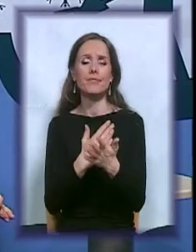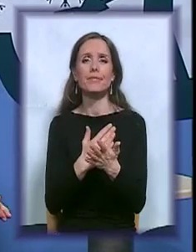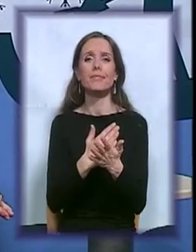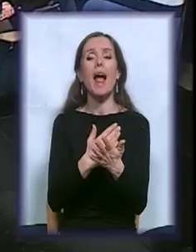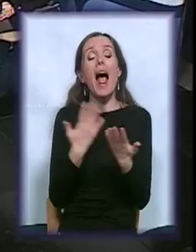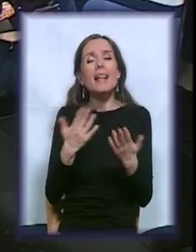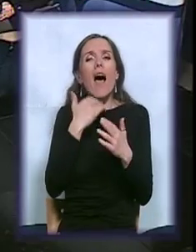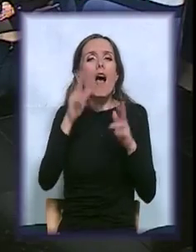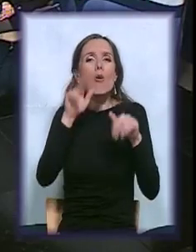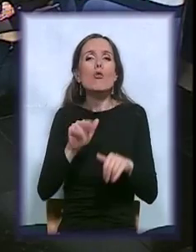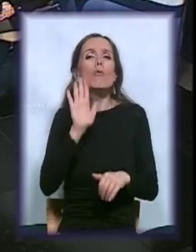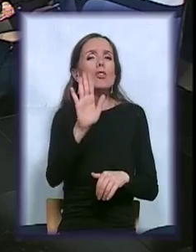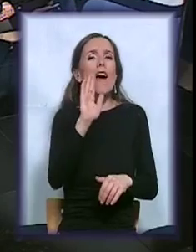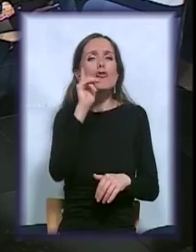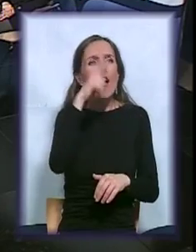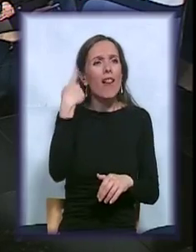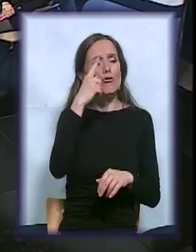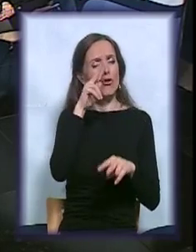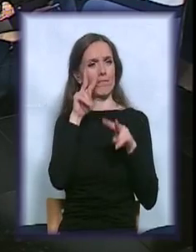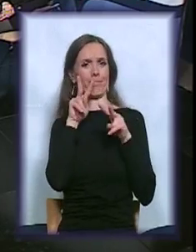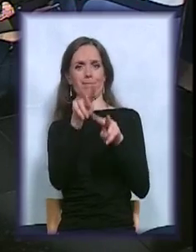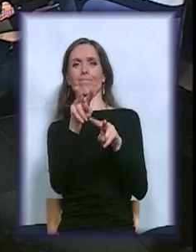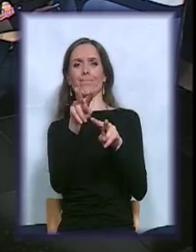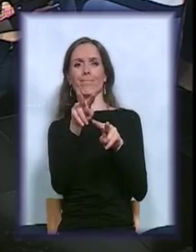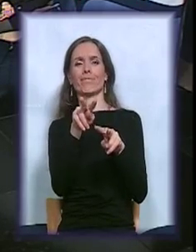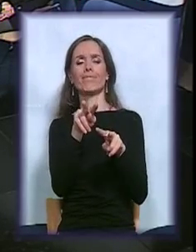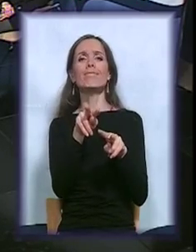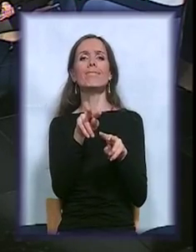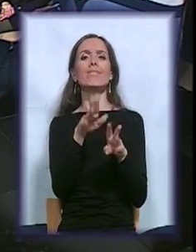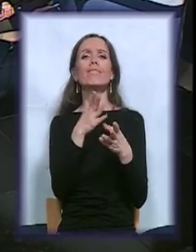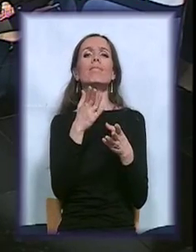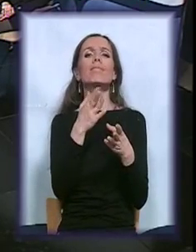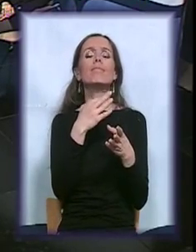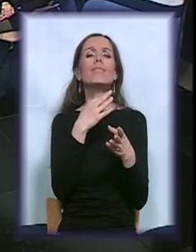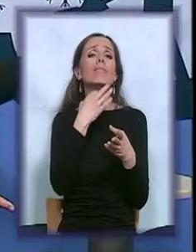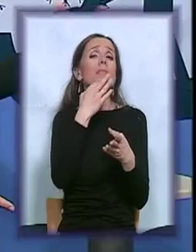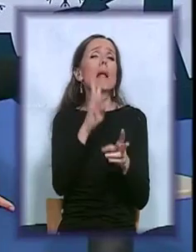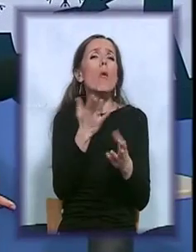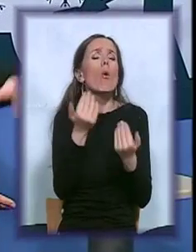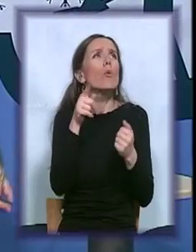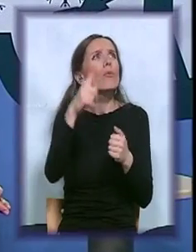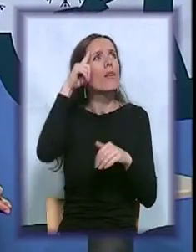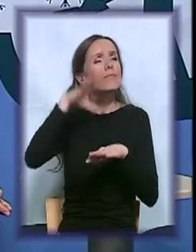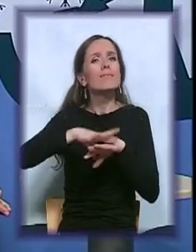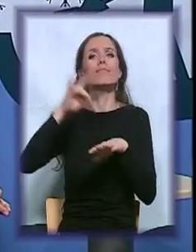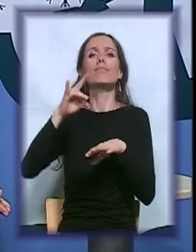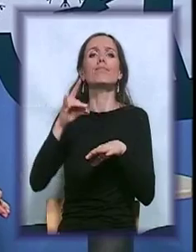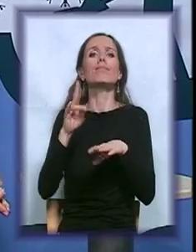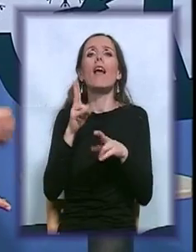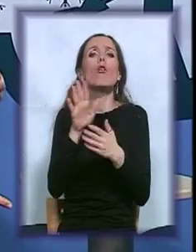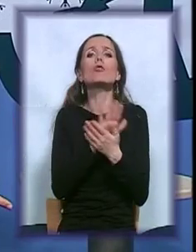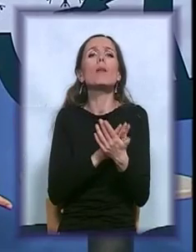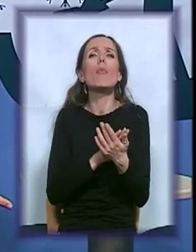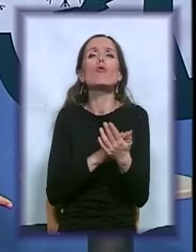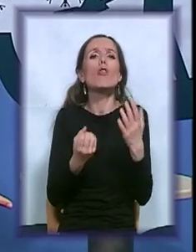možemo iz vašeg ličnog ugla kako ste vi ošte došli na ideju ili osnovali ili kako ste ošte ušli u